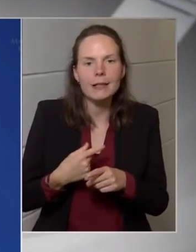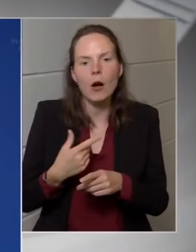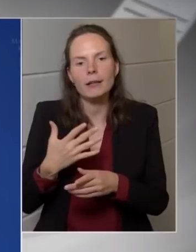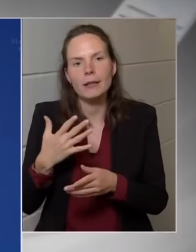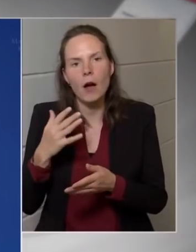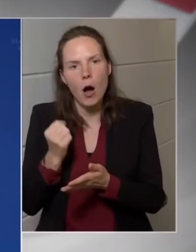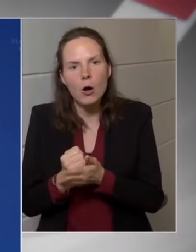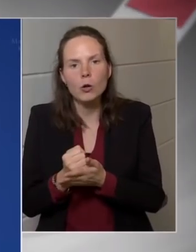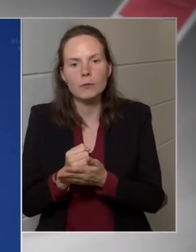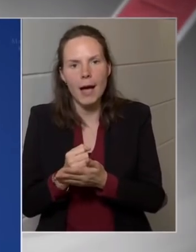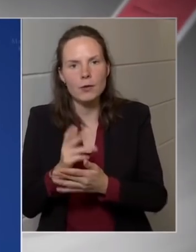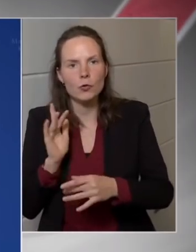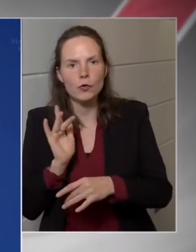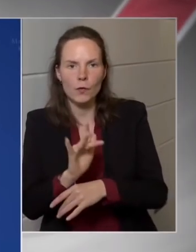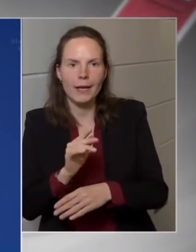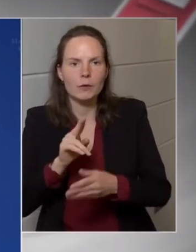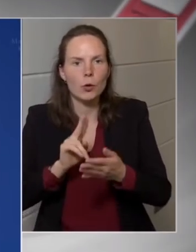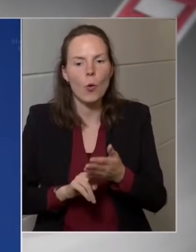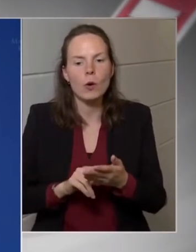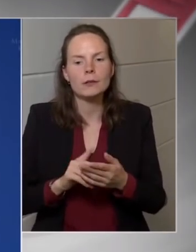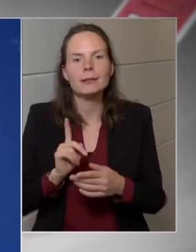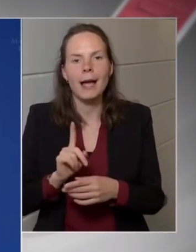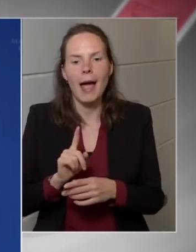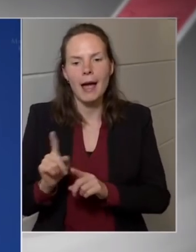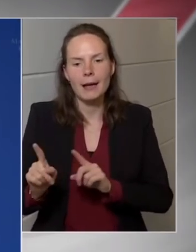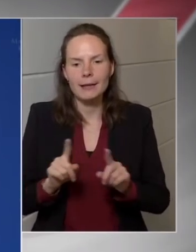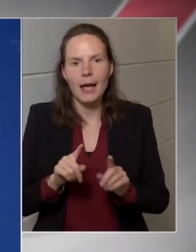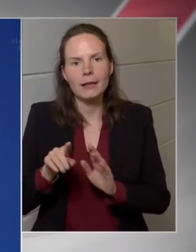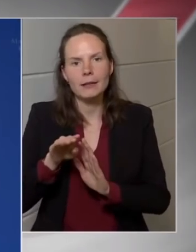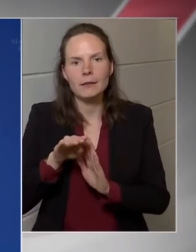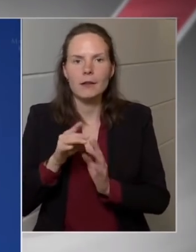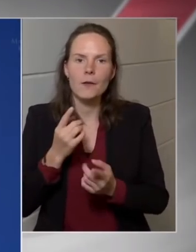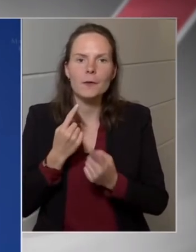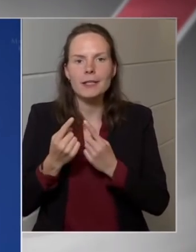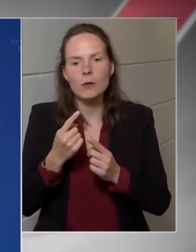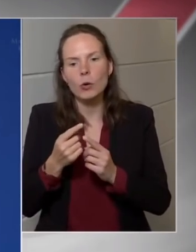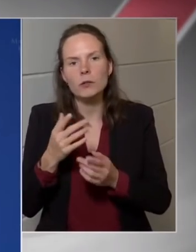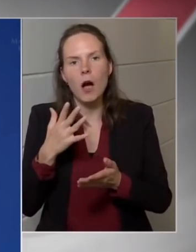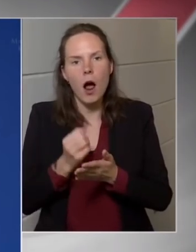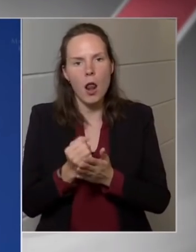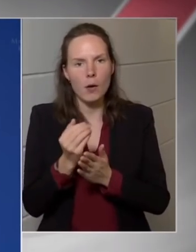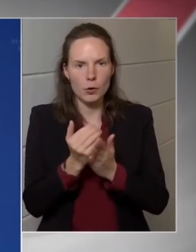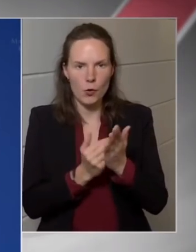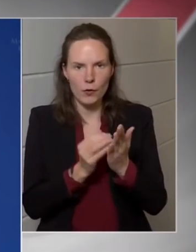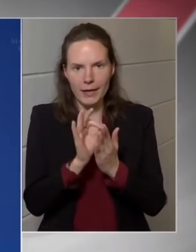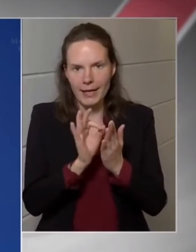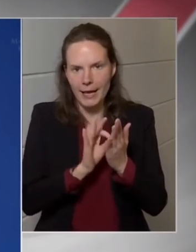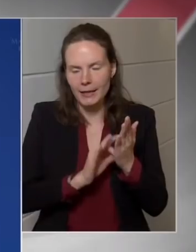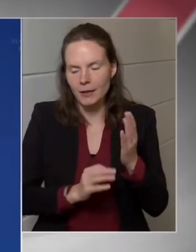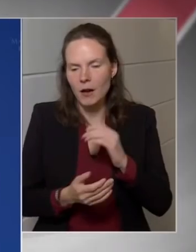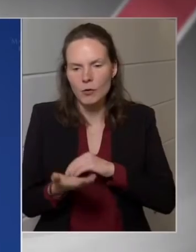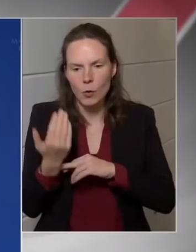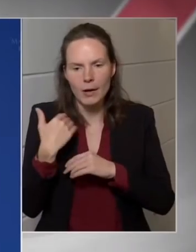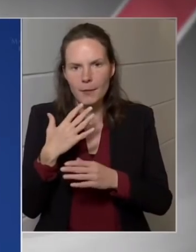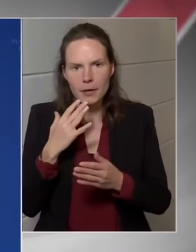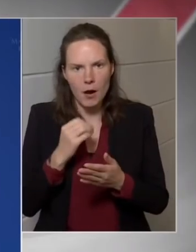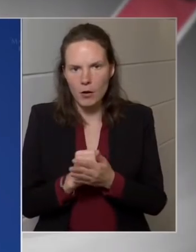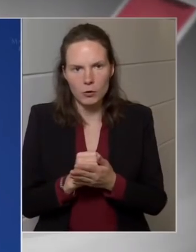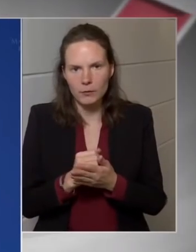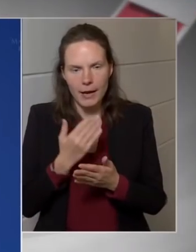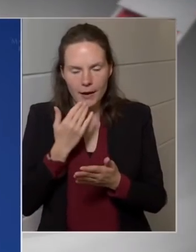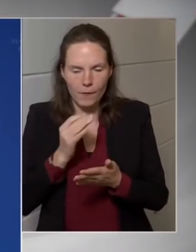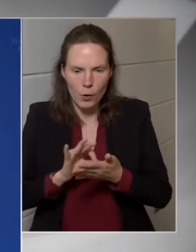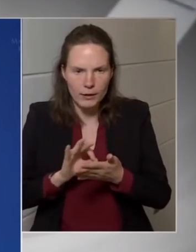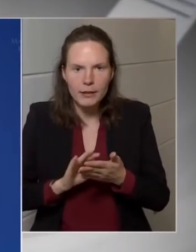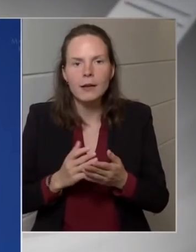de ezeknek az egymáshoz való viszonyát az alaptörvény nagyon helyesen tisztázta. A korábbi alkotmány erről nem beszélt. Tehát a jelenlegi